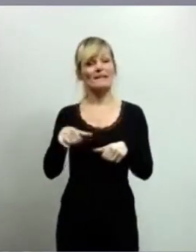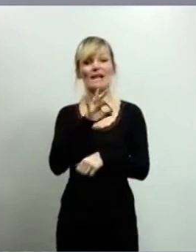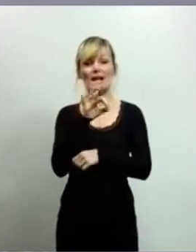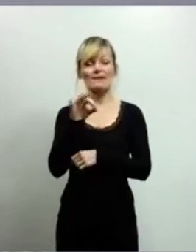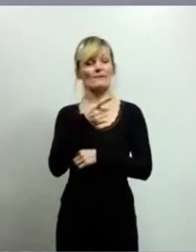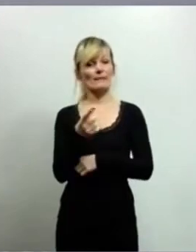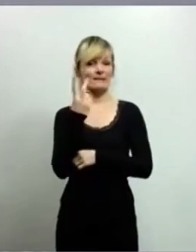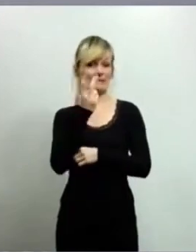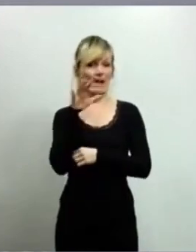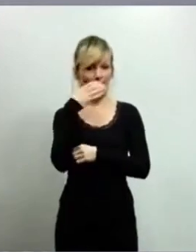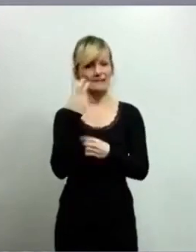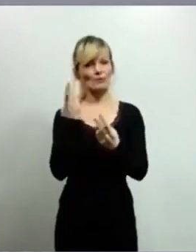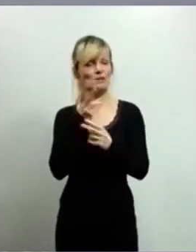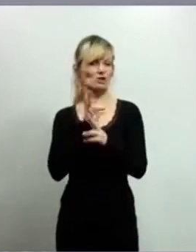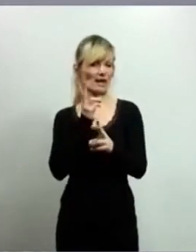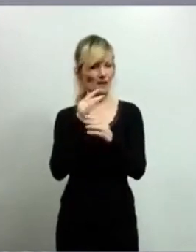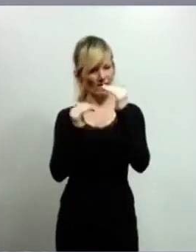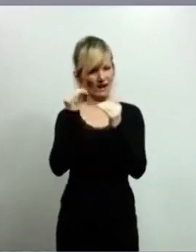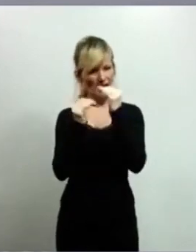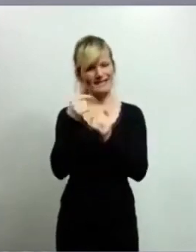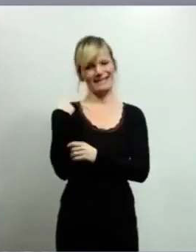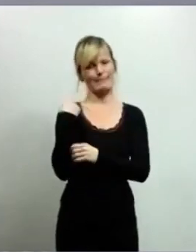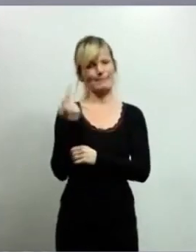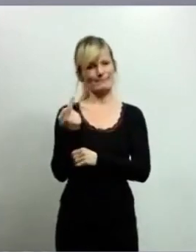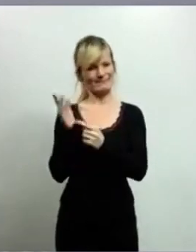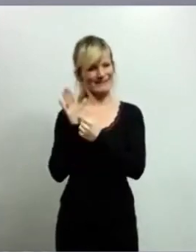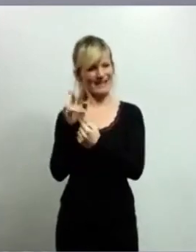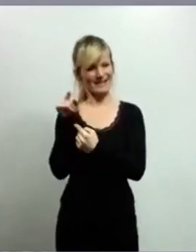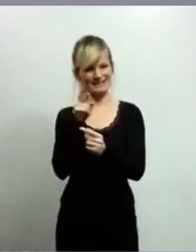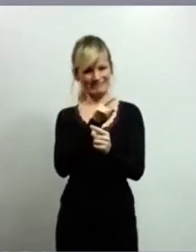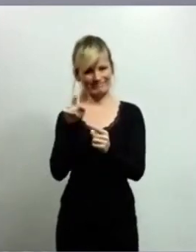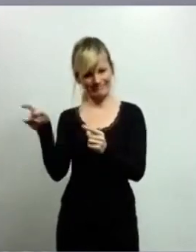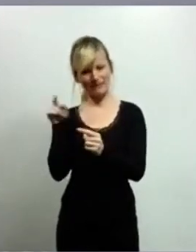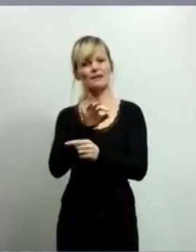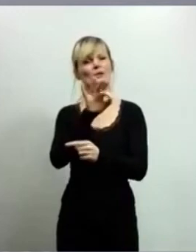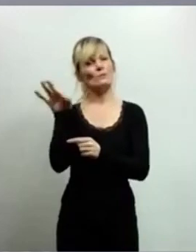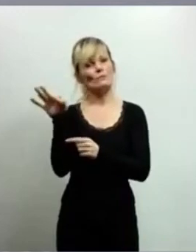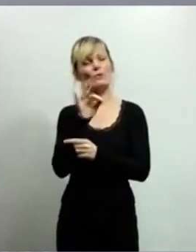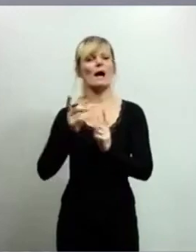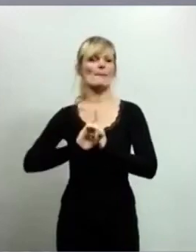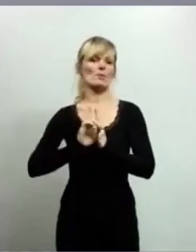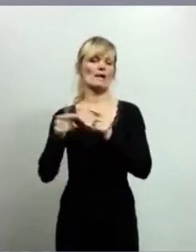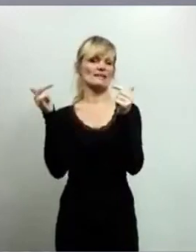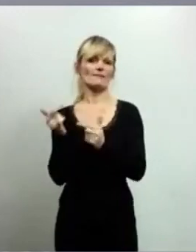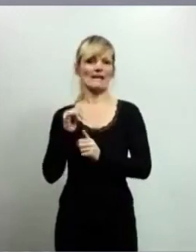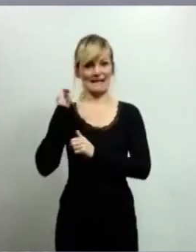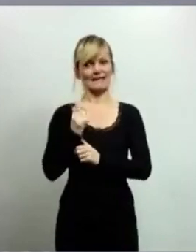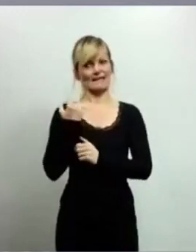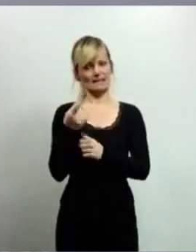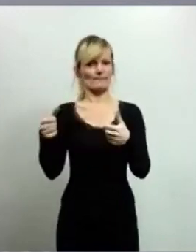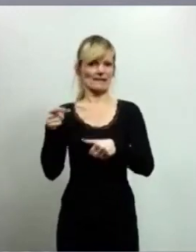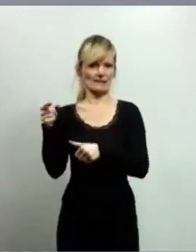KN95, die ich gerade gezeigt habe, besteht für die Beschäftigten im ambulanten Pflegedienst. Beim Besuch von